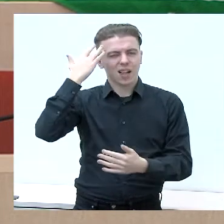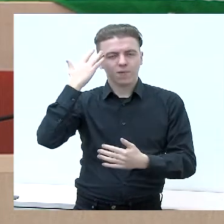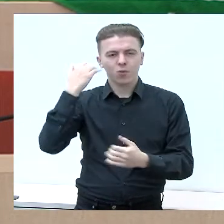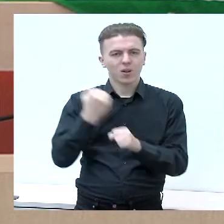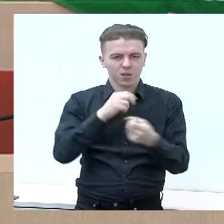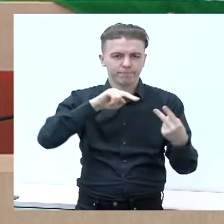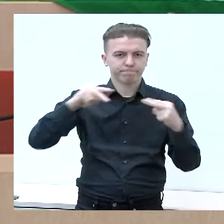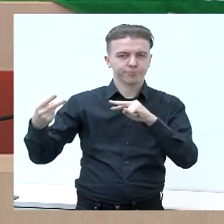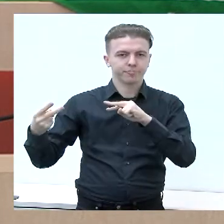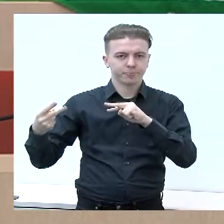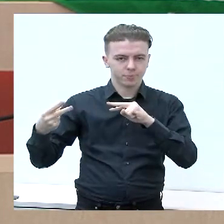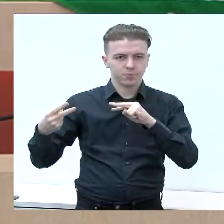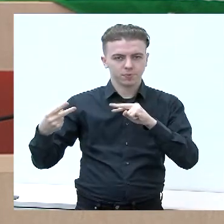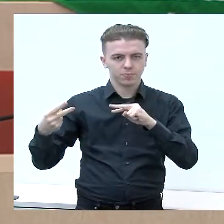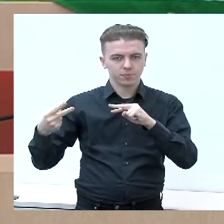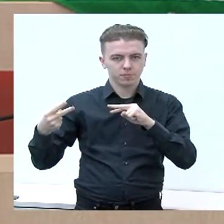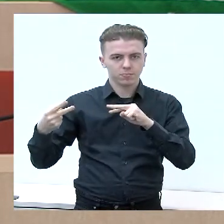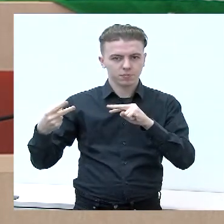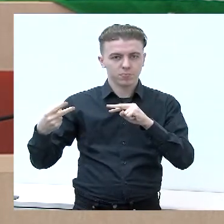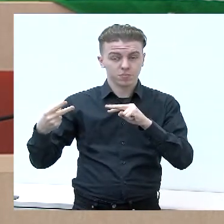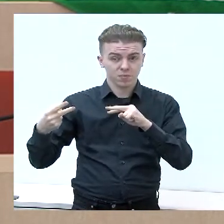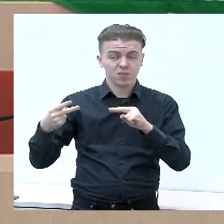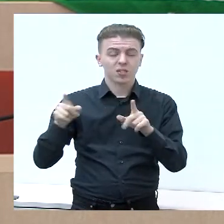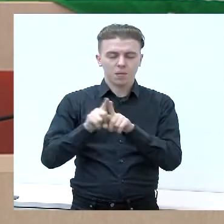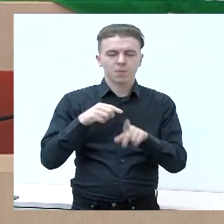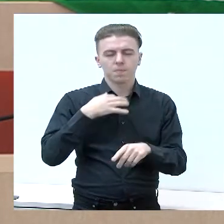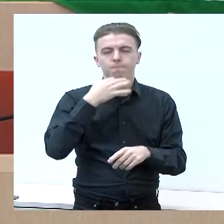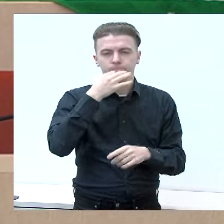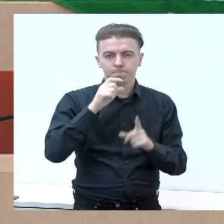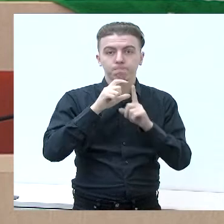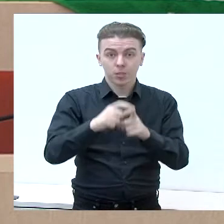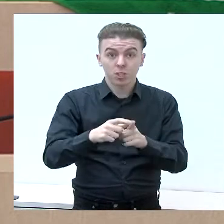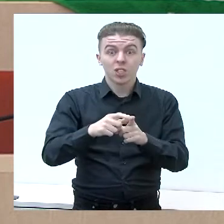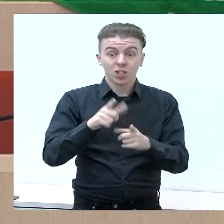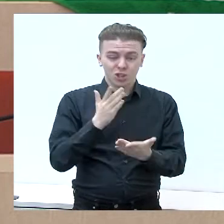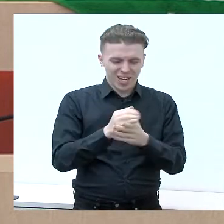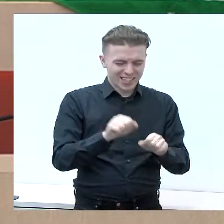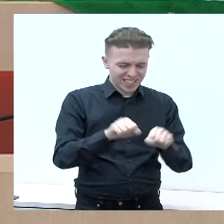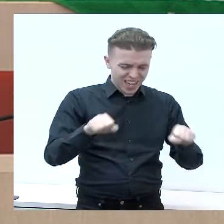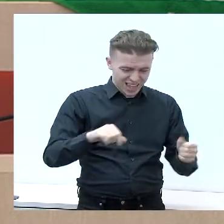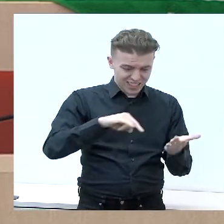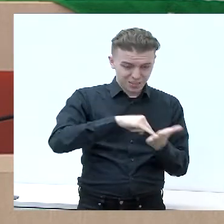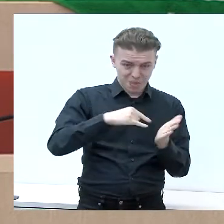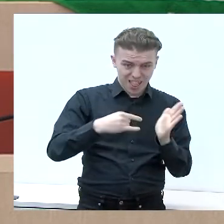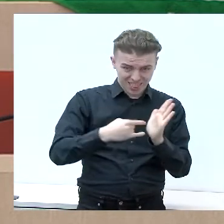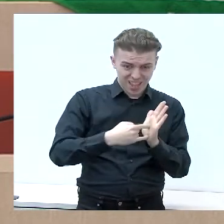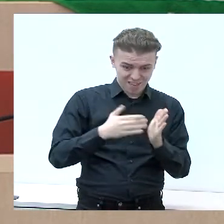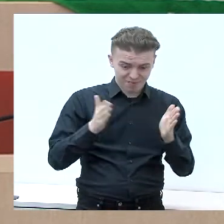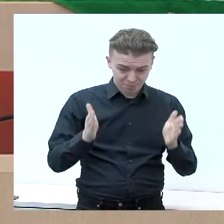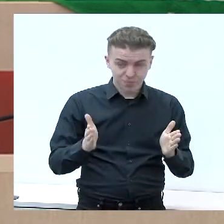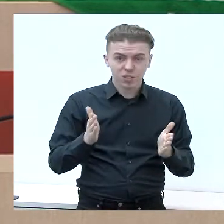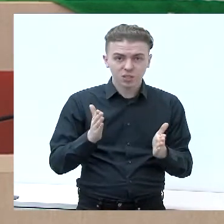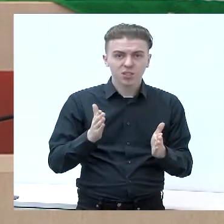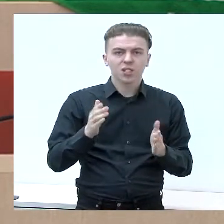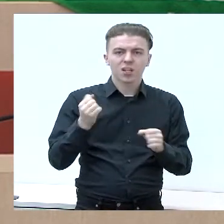pokyčiai. Ir pasisakome už tai, kad Kalvarijos savivaldybės strateginis planavimas atitiktų Lietuvos